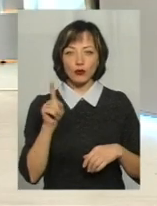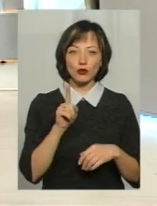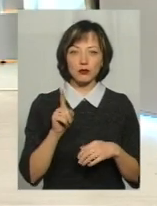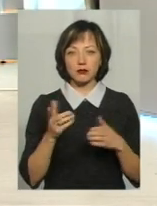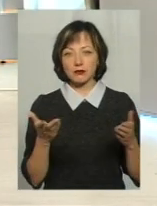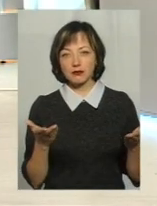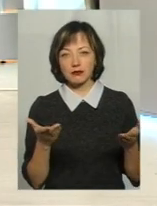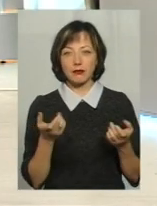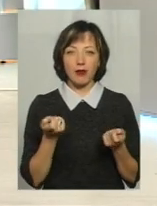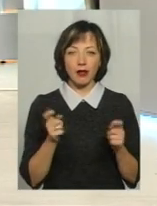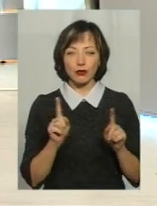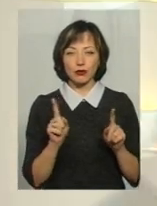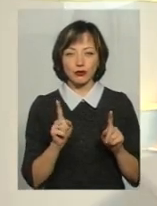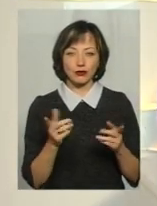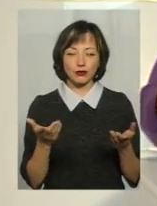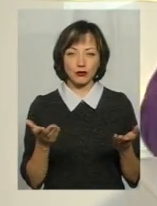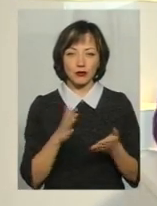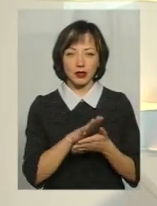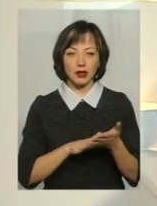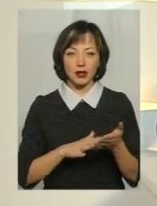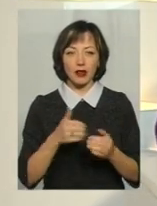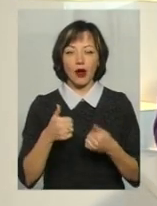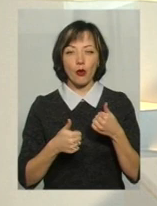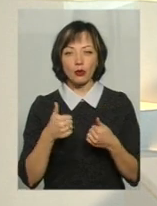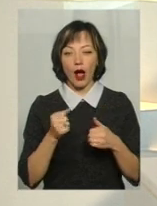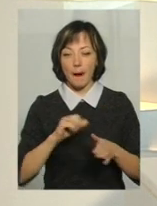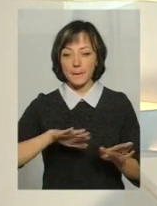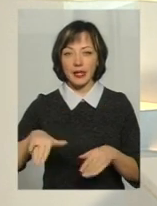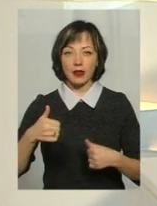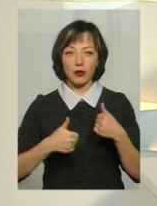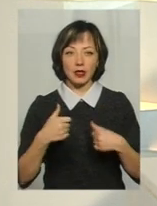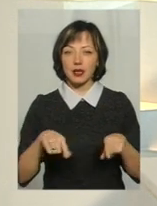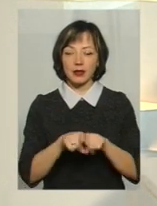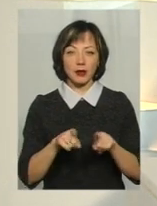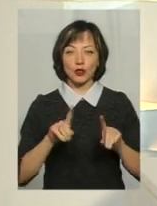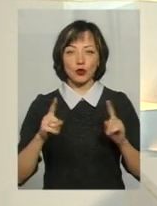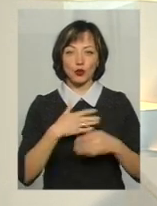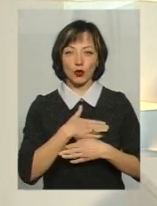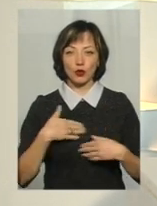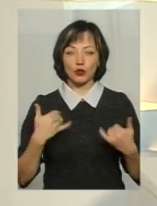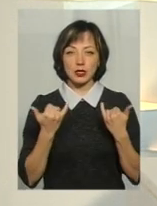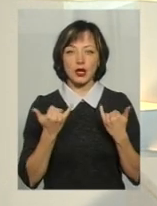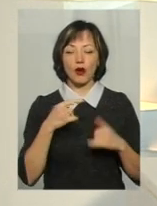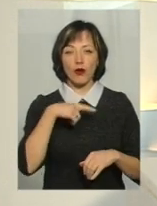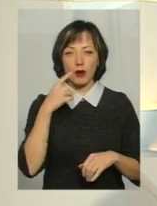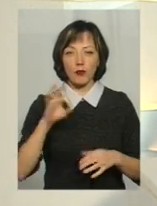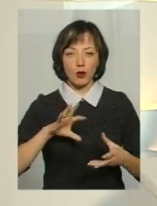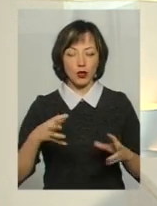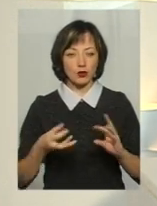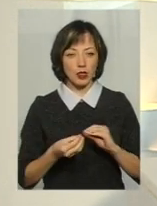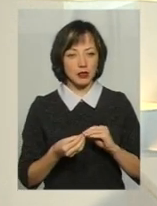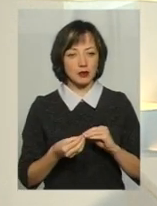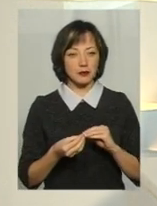ну, якось, там, ну, мало ли, як потім буде на конкурсі. А після конкурсу вони так само не дуже хочуть зараз говорити про його результати.